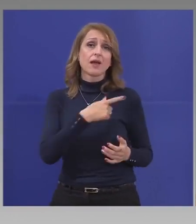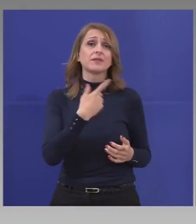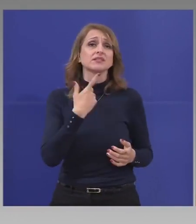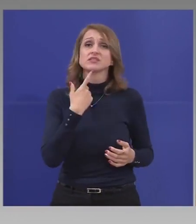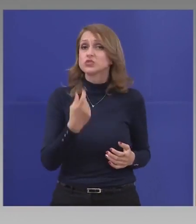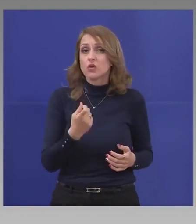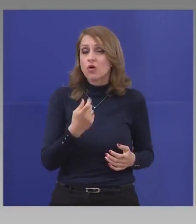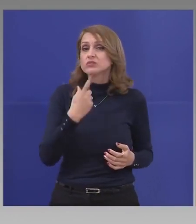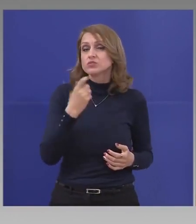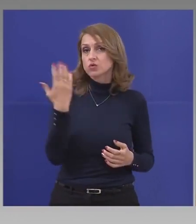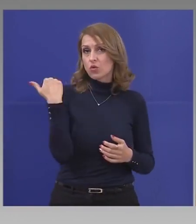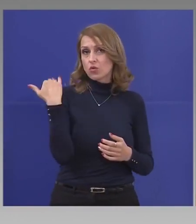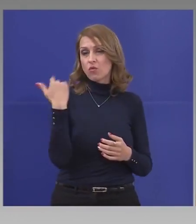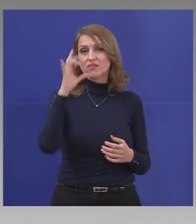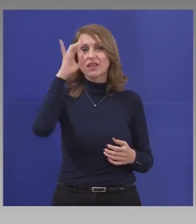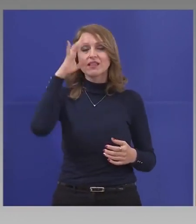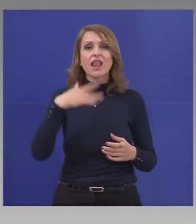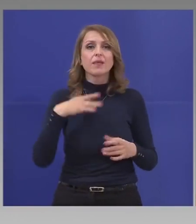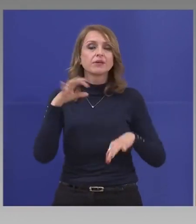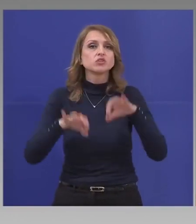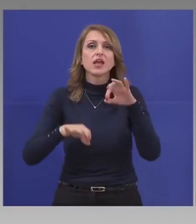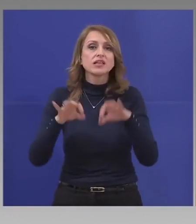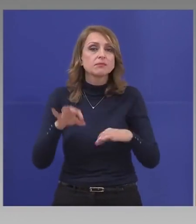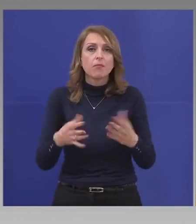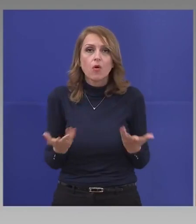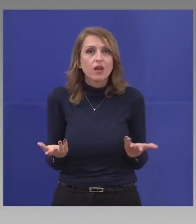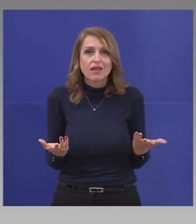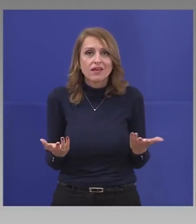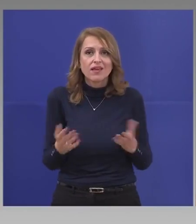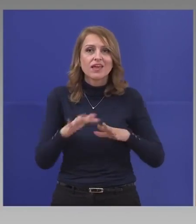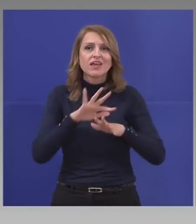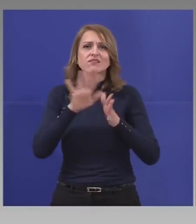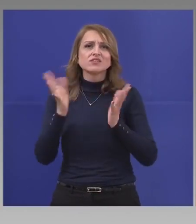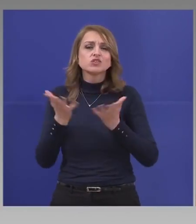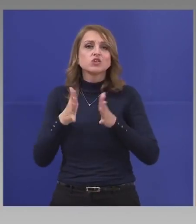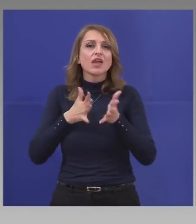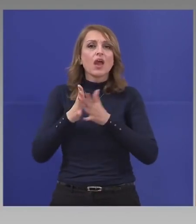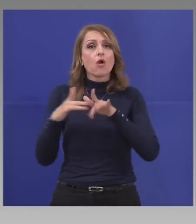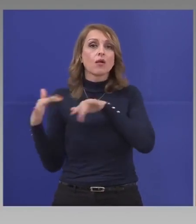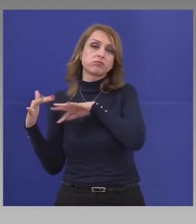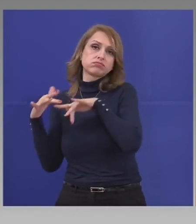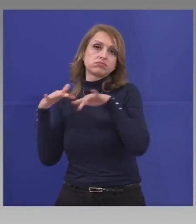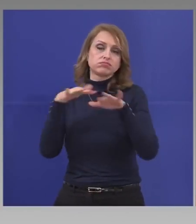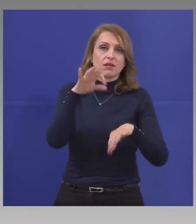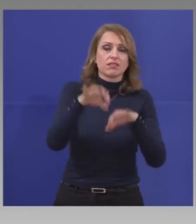и струпаха целият народ във урните. И затова са им панически мерки.